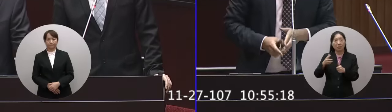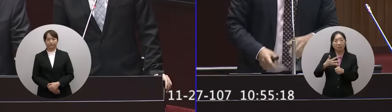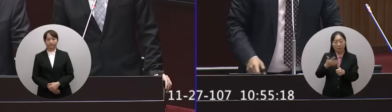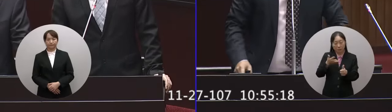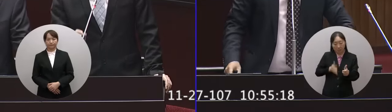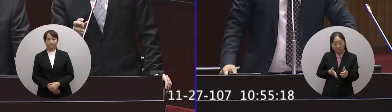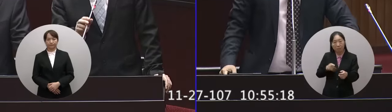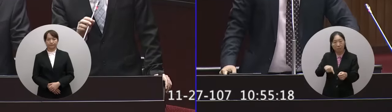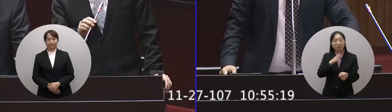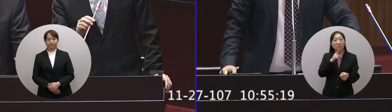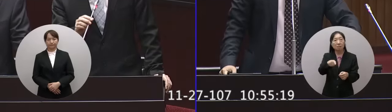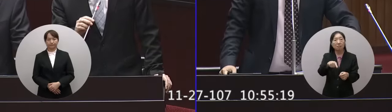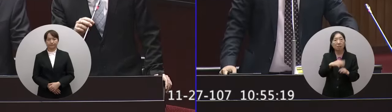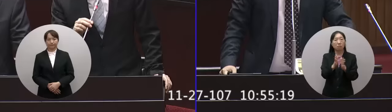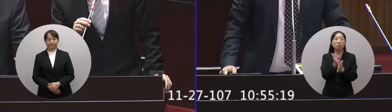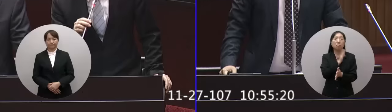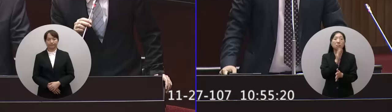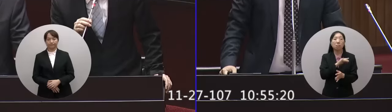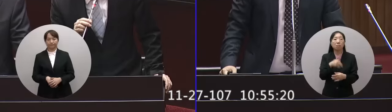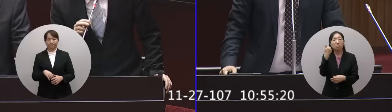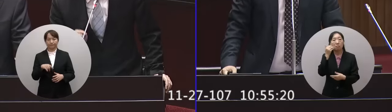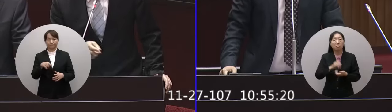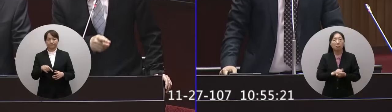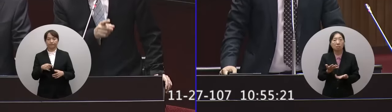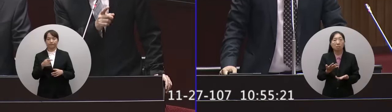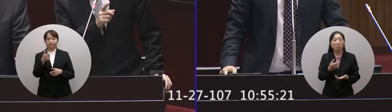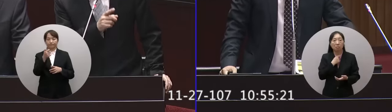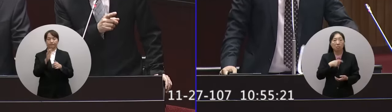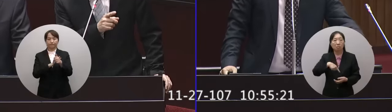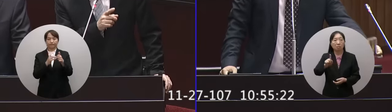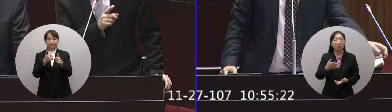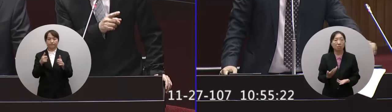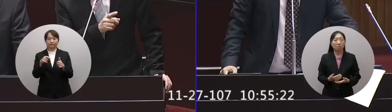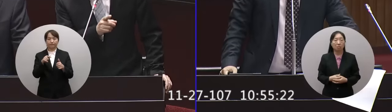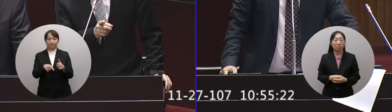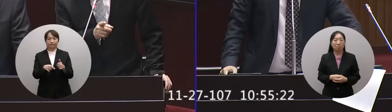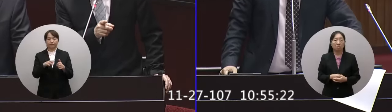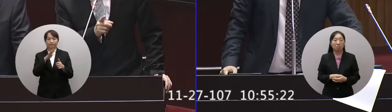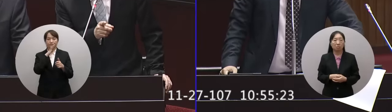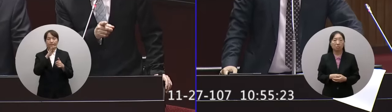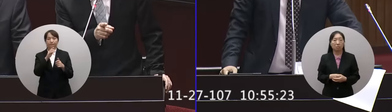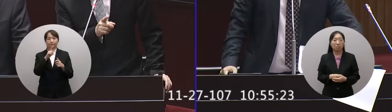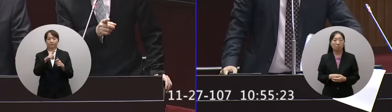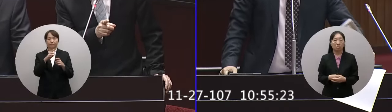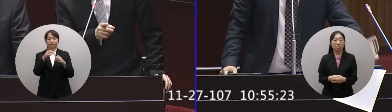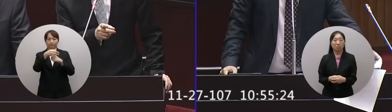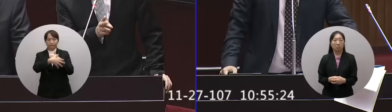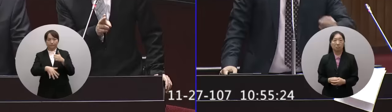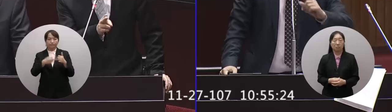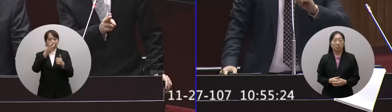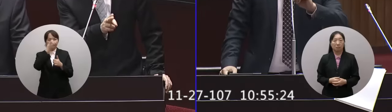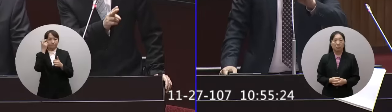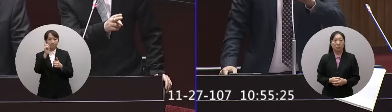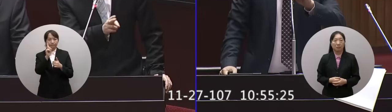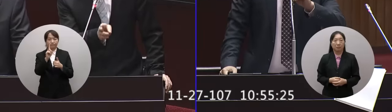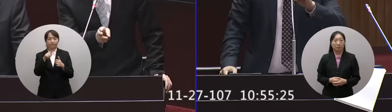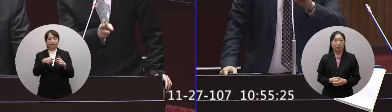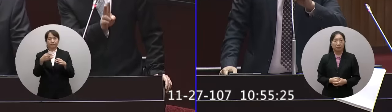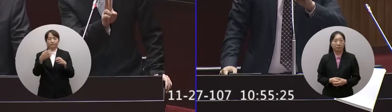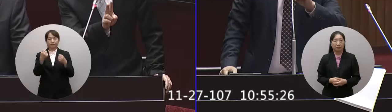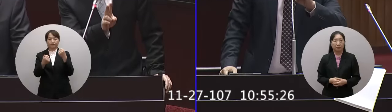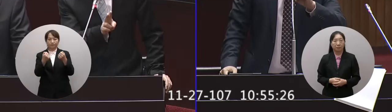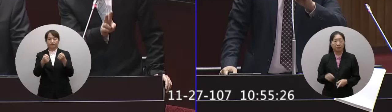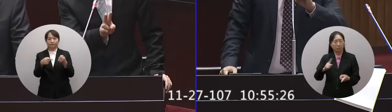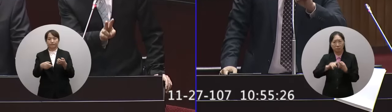定對這個這個從那個TCMS的系統發現他在這個車子